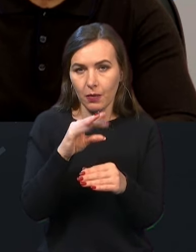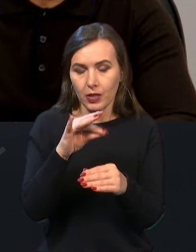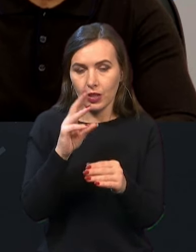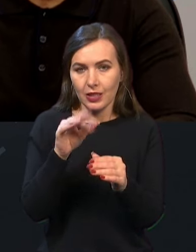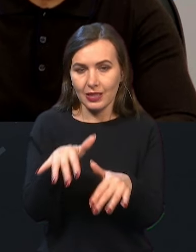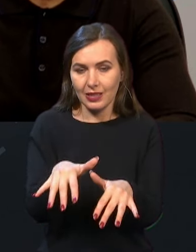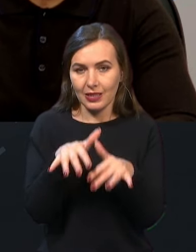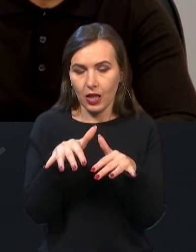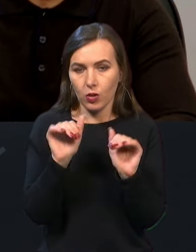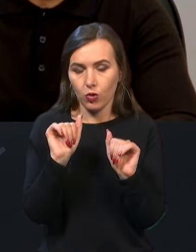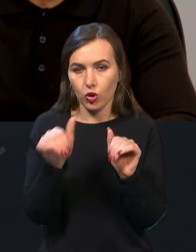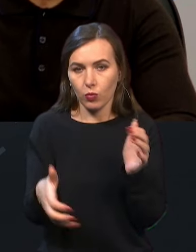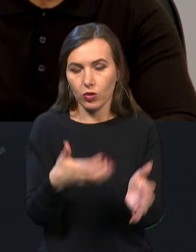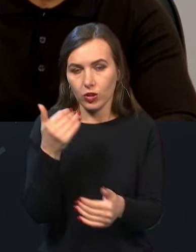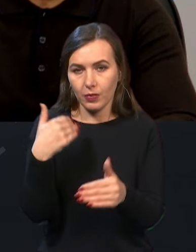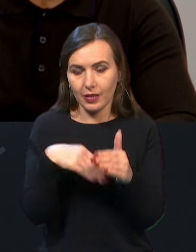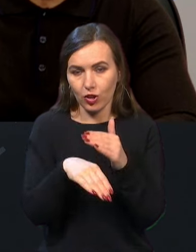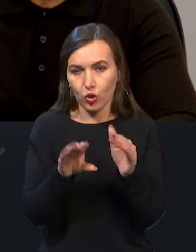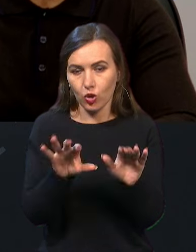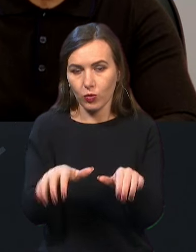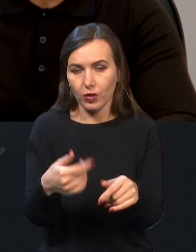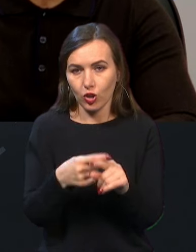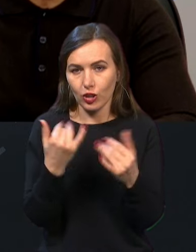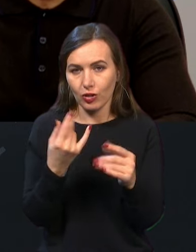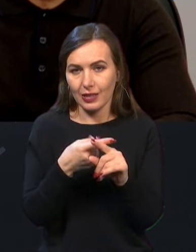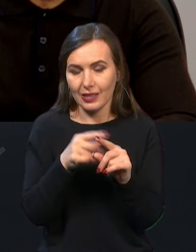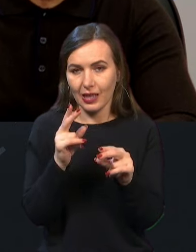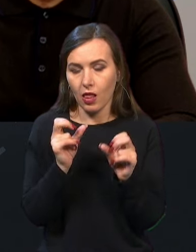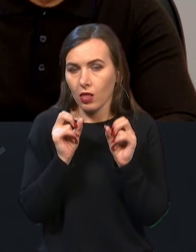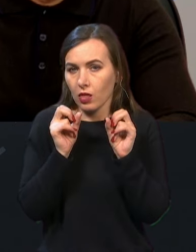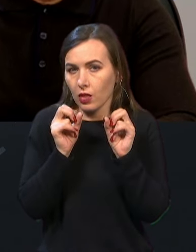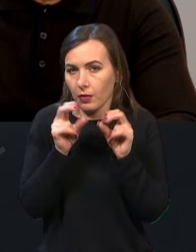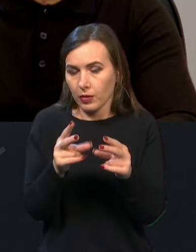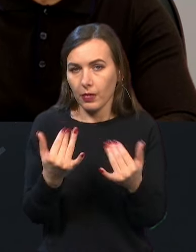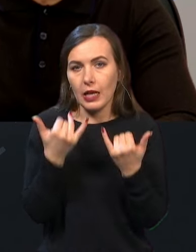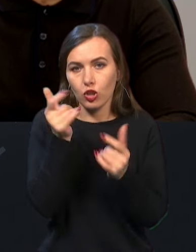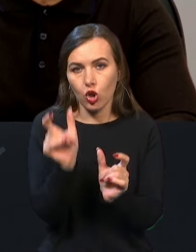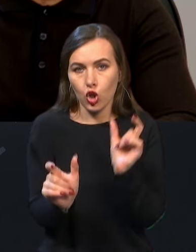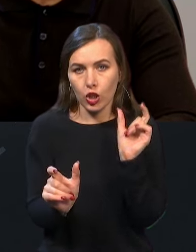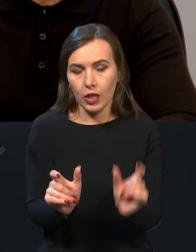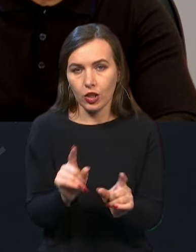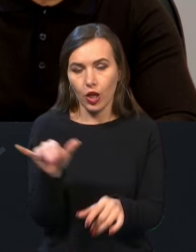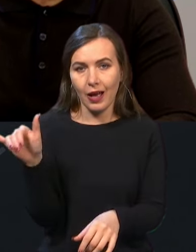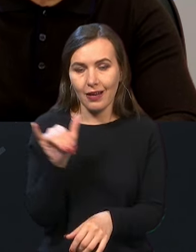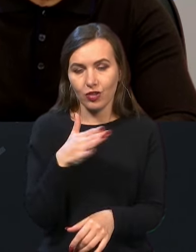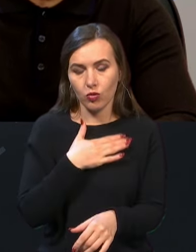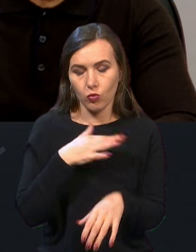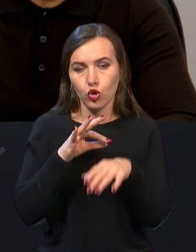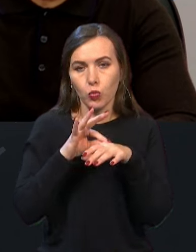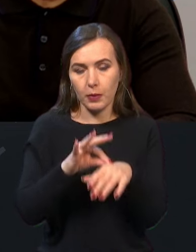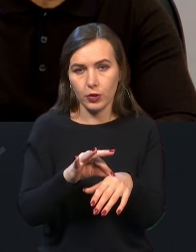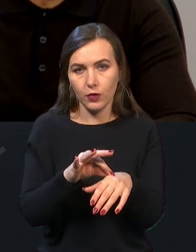було розбирати нижні частини і добратися, тому що сьогодні це небезпечно для людей. Ось, в суботу ми провели